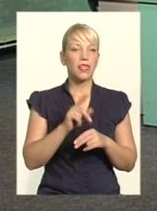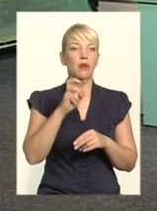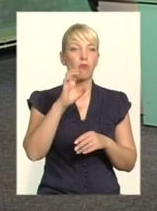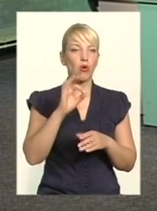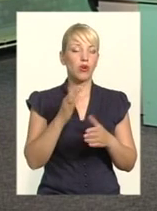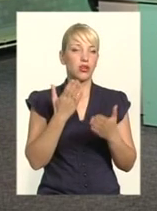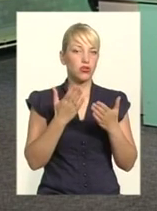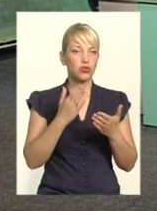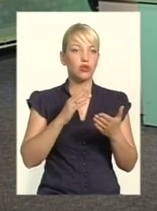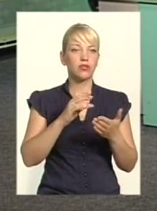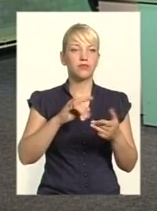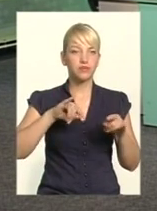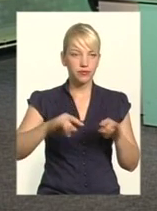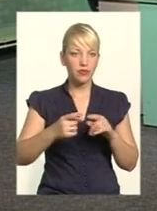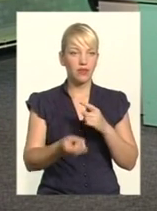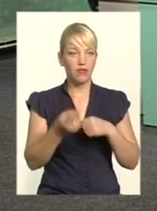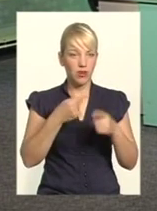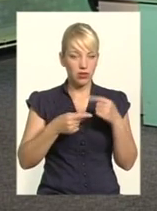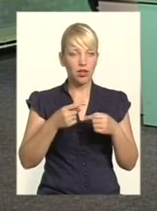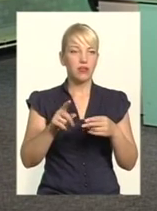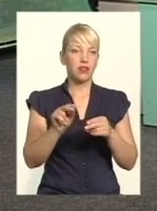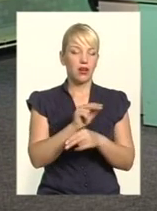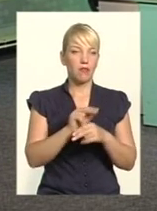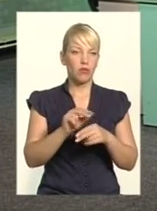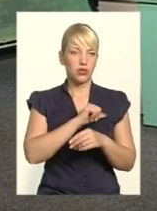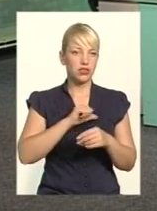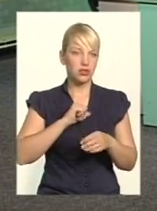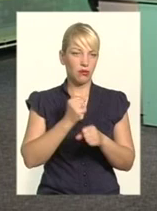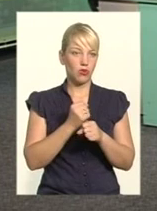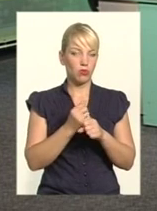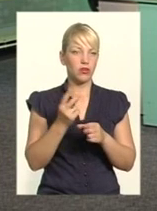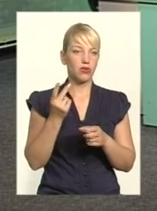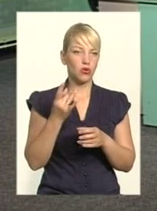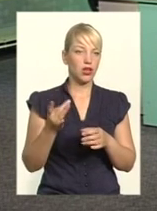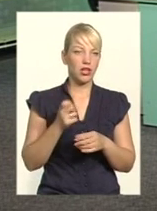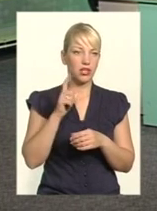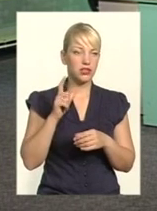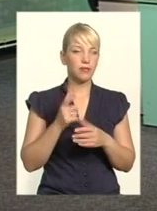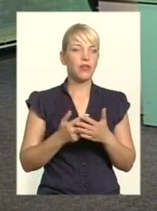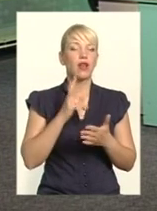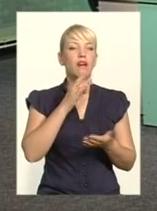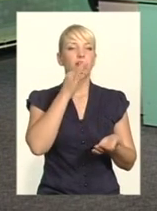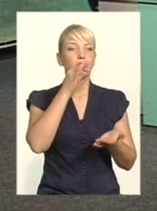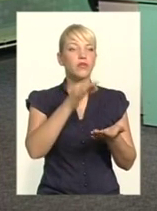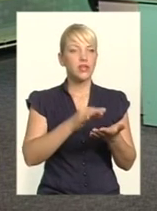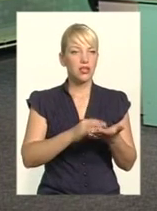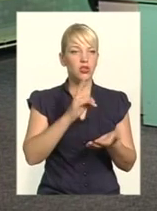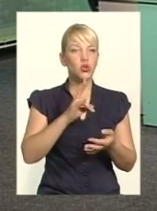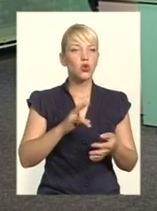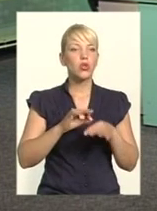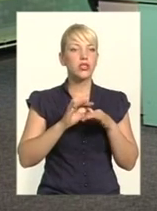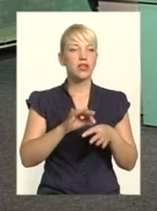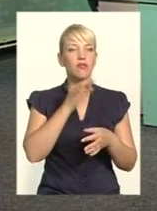Хто має відповідати і хто має контролювати? Дорога зроблена якісно, добре, вона прослужила. Якщо на